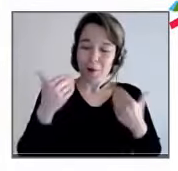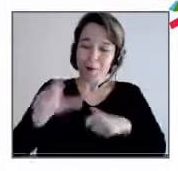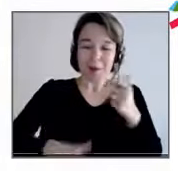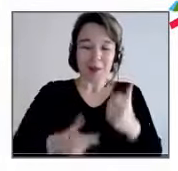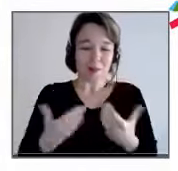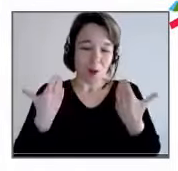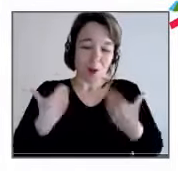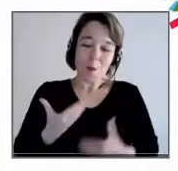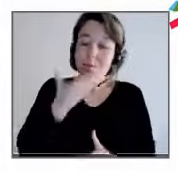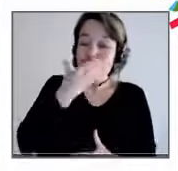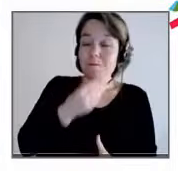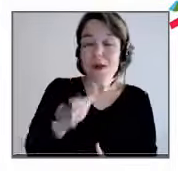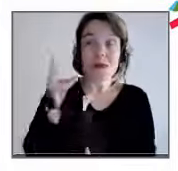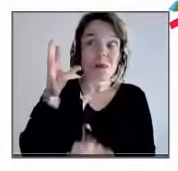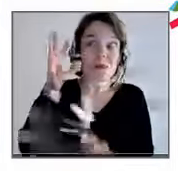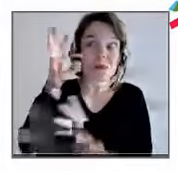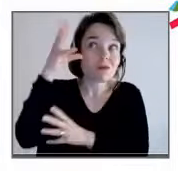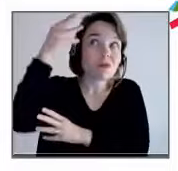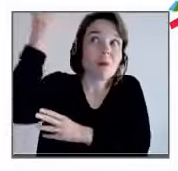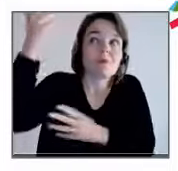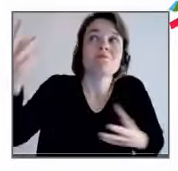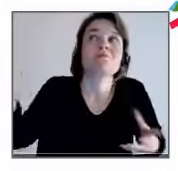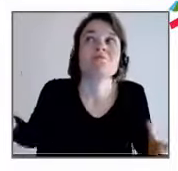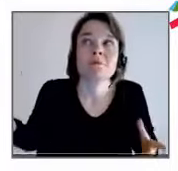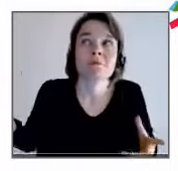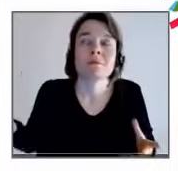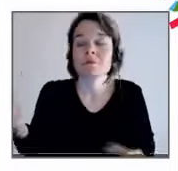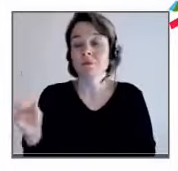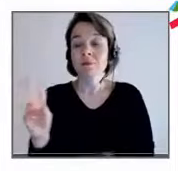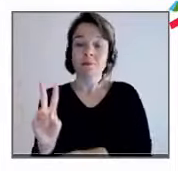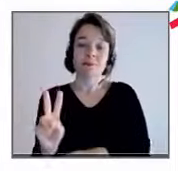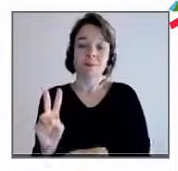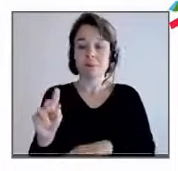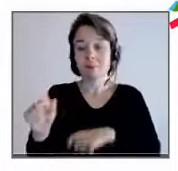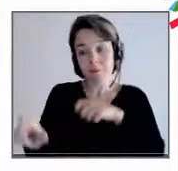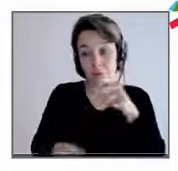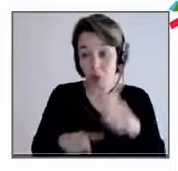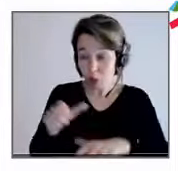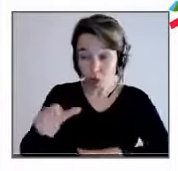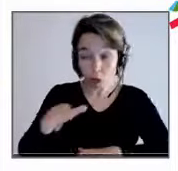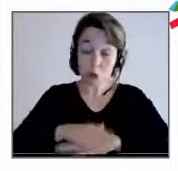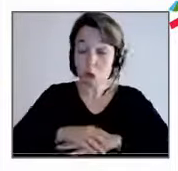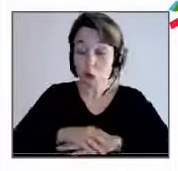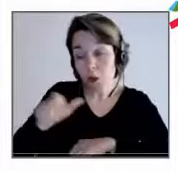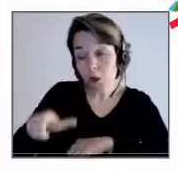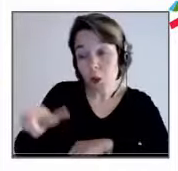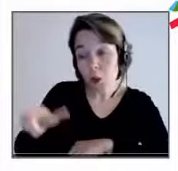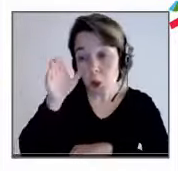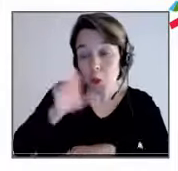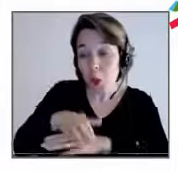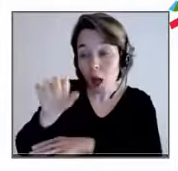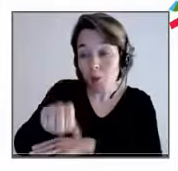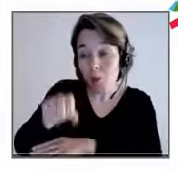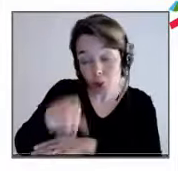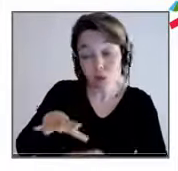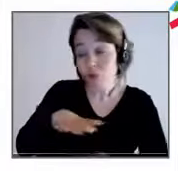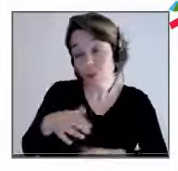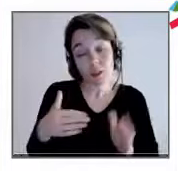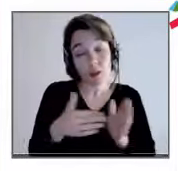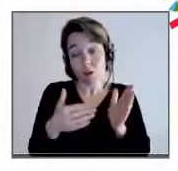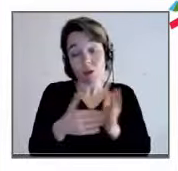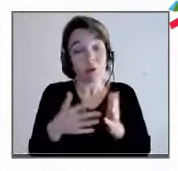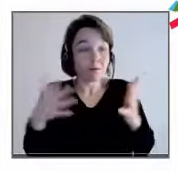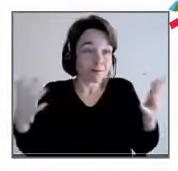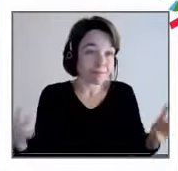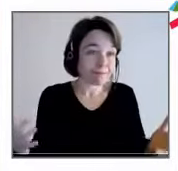il y a aussi des gens qui ne regardent pas l'autre, comme vous avez dit, et qui s'en foutent complètement. J'aimerais pouvoir lire la première question si on peut